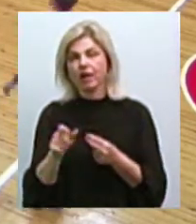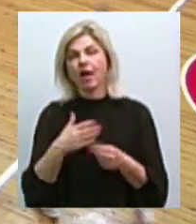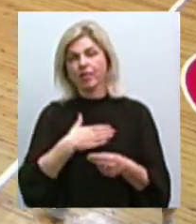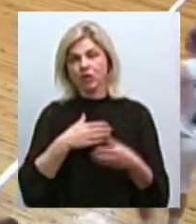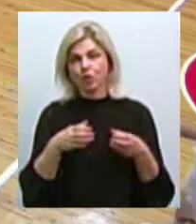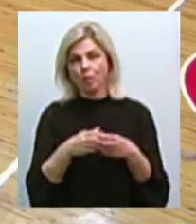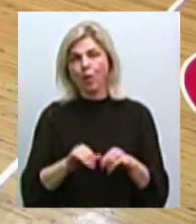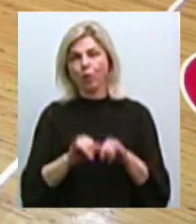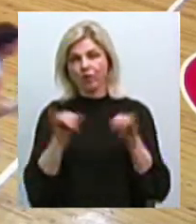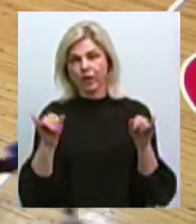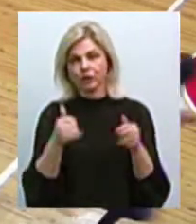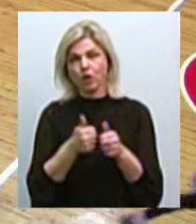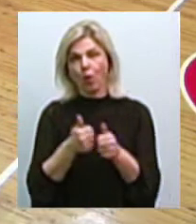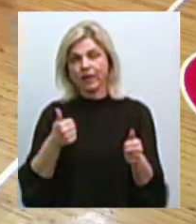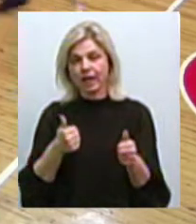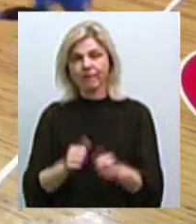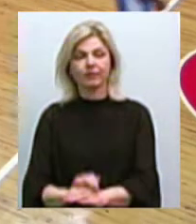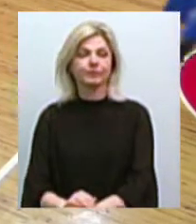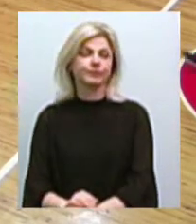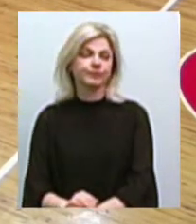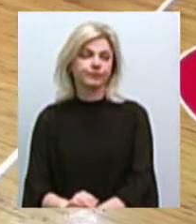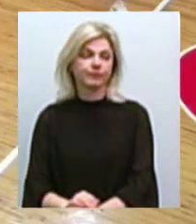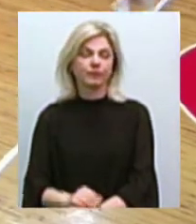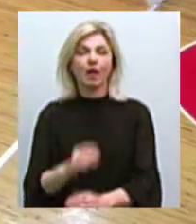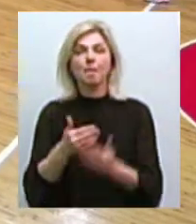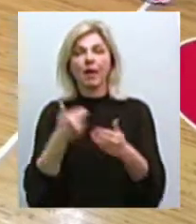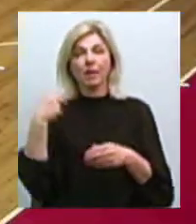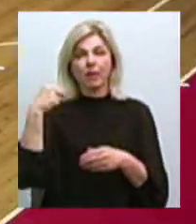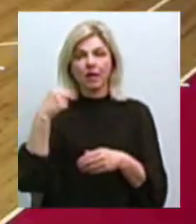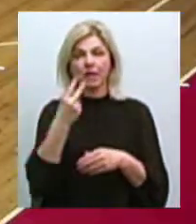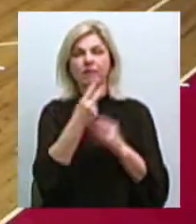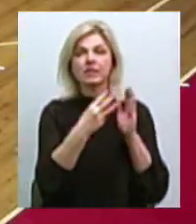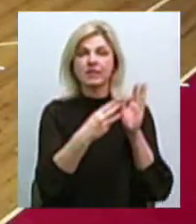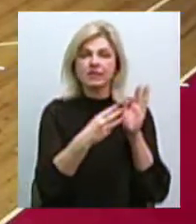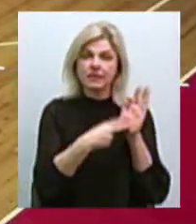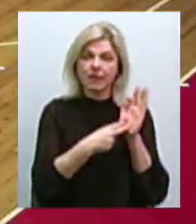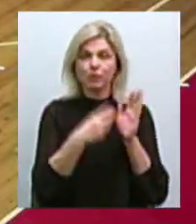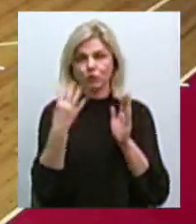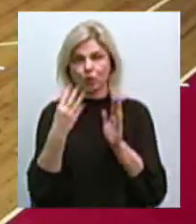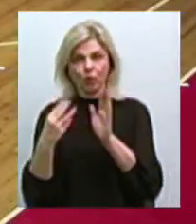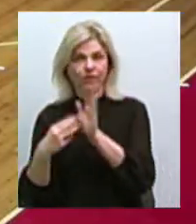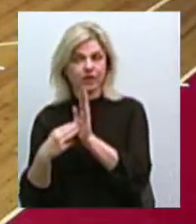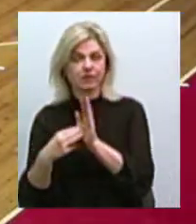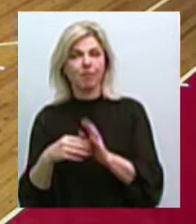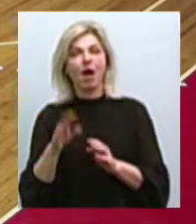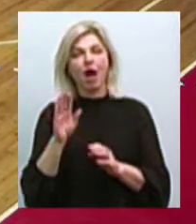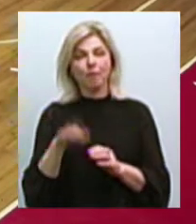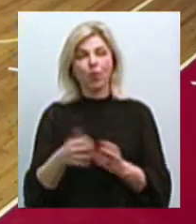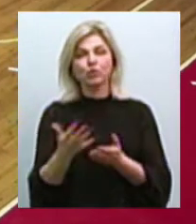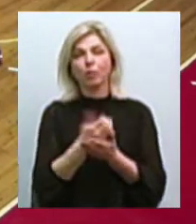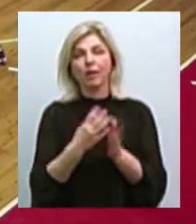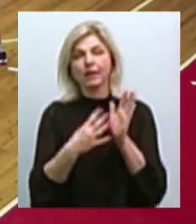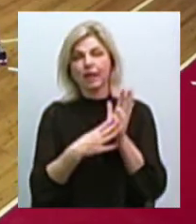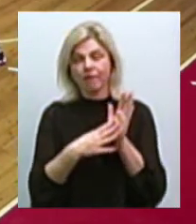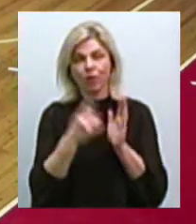відрив. Рахунок зафіксований перед великою перервою – 27-48. У третій чверті господарі набрали 9 очок, гості –